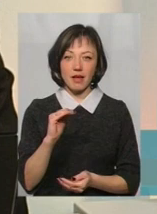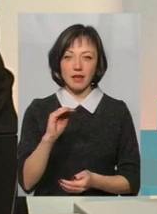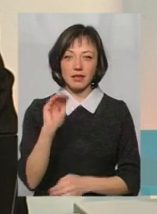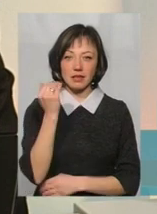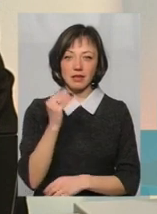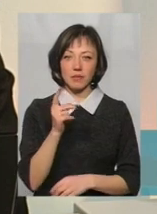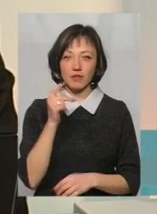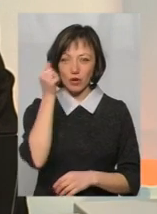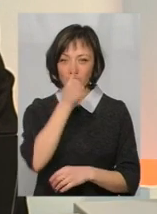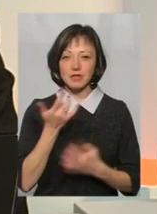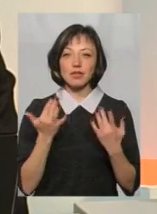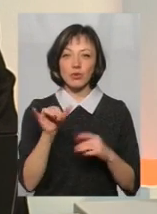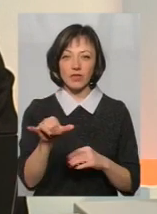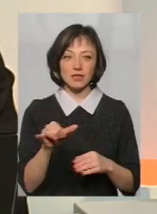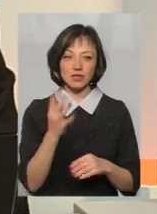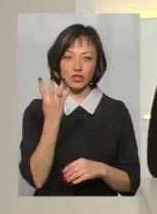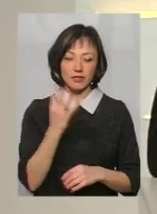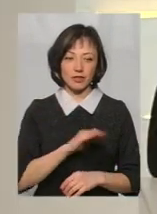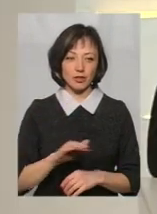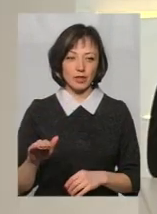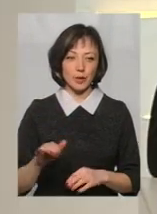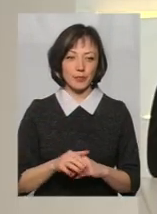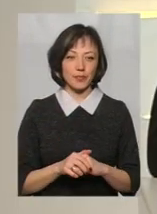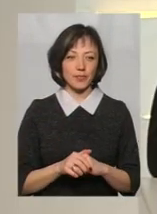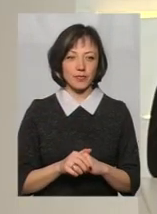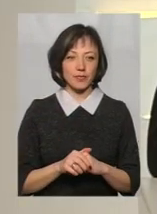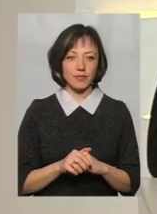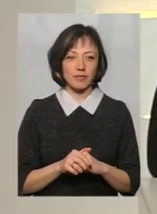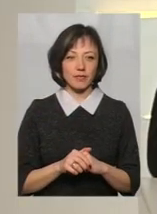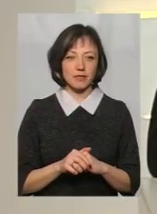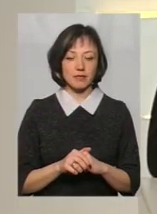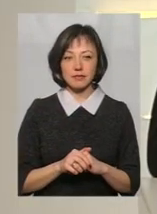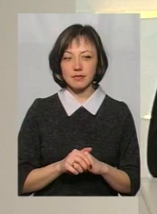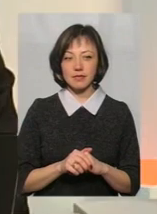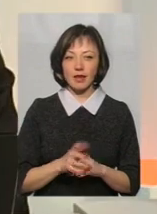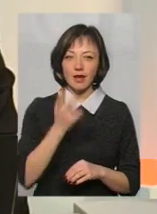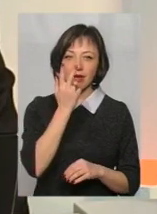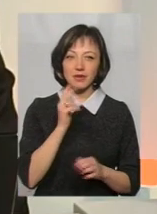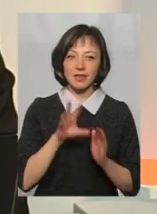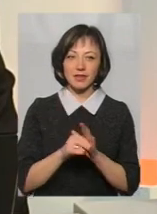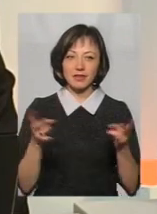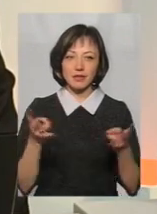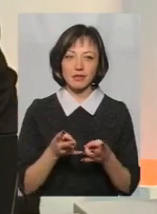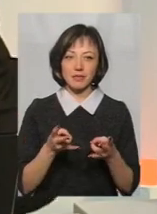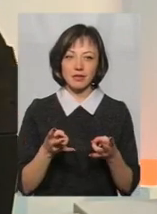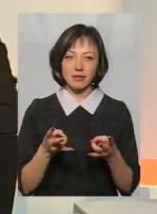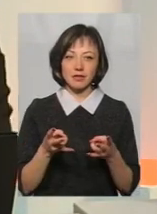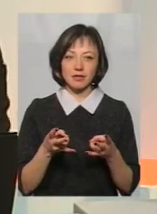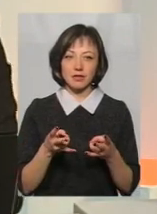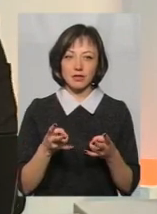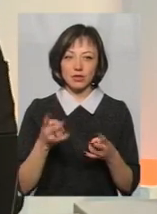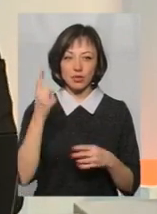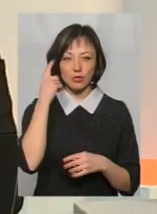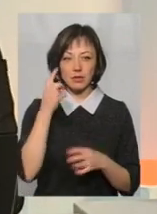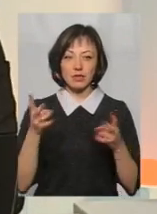півторороджки. А багато це скільки у вас дітей? Четверо. Четверо. То там адаптуйся, не адаптуйся, треба шустро